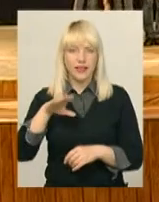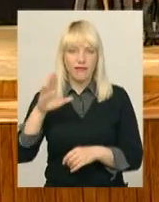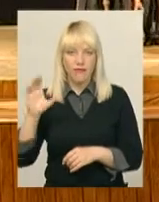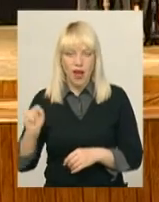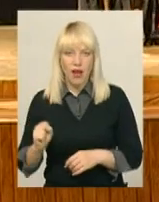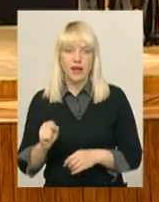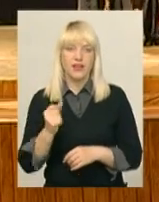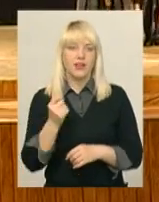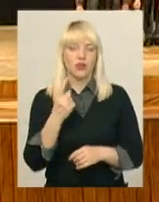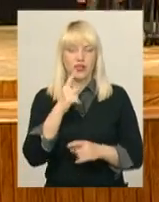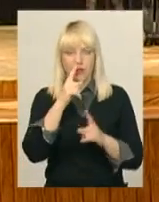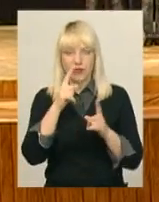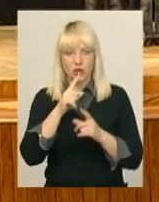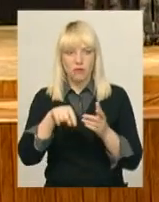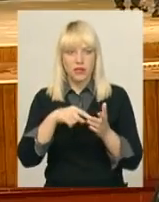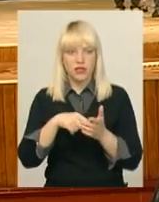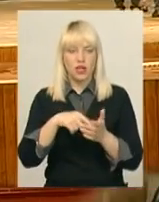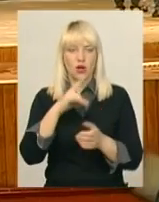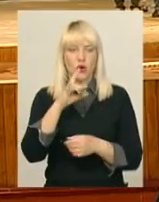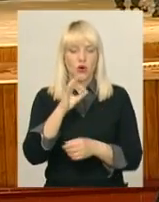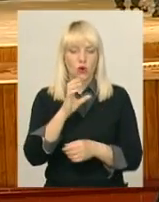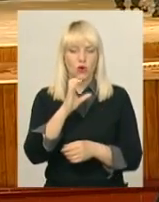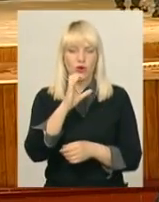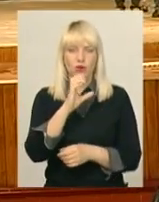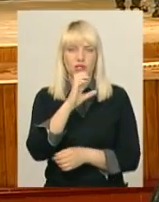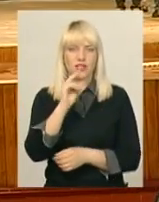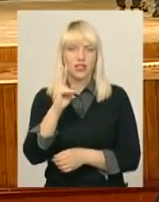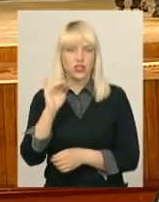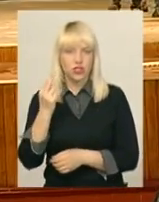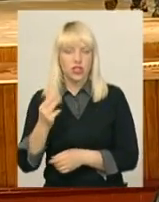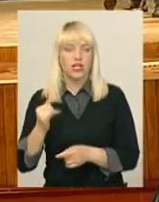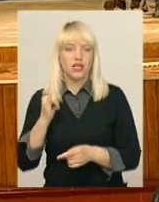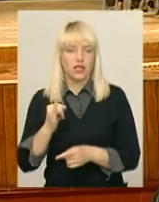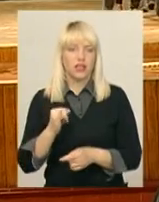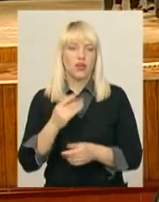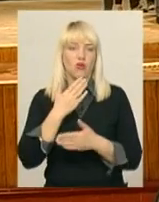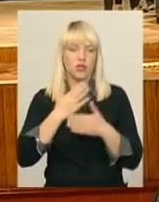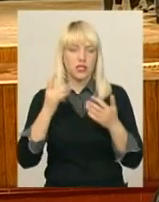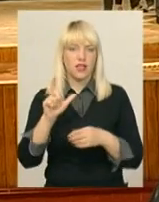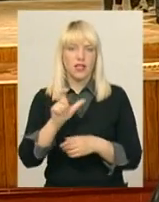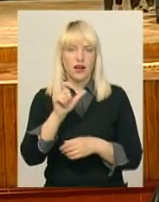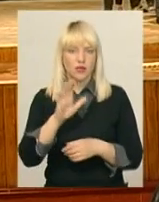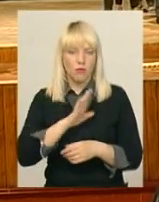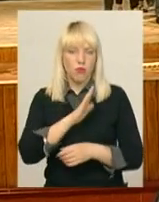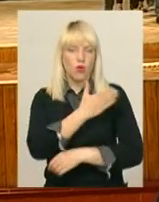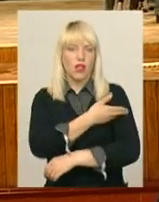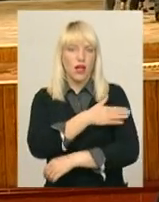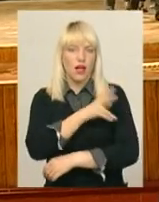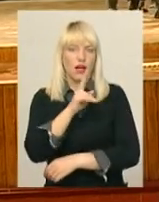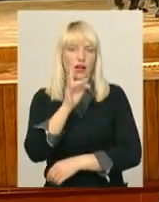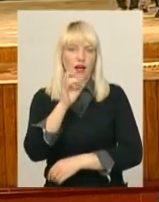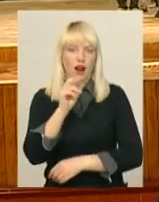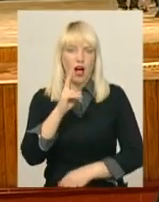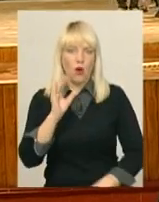разу в невеличкому місті «Рокішкіс». Ось останній раз ми були в Кракові і плануємо